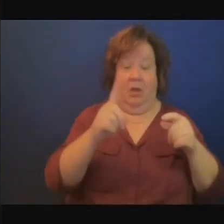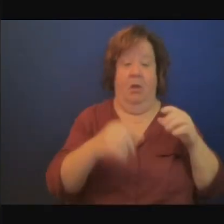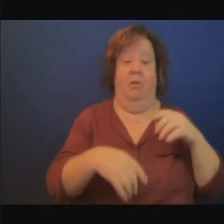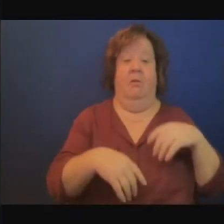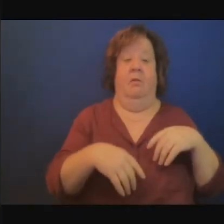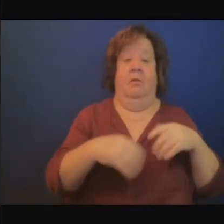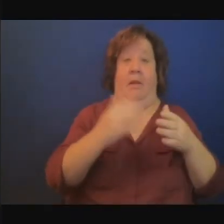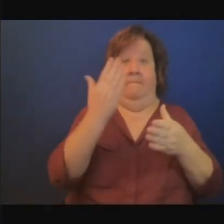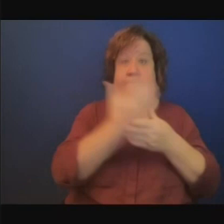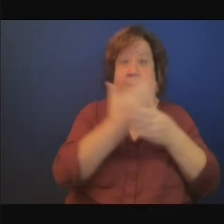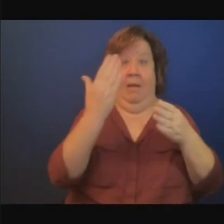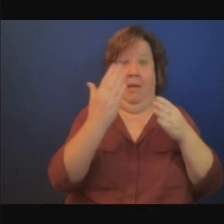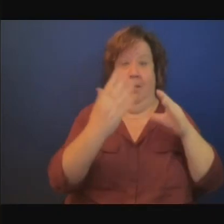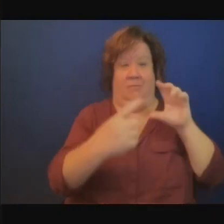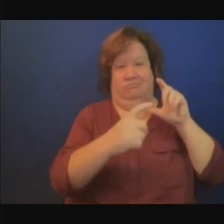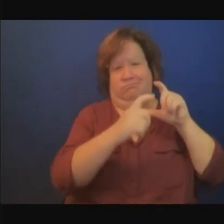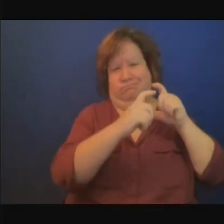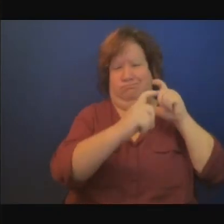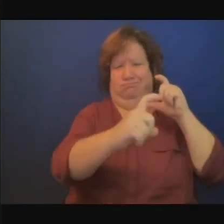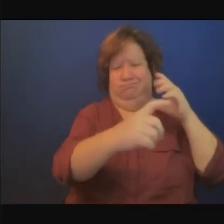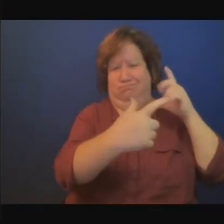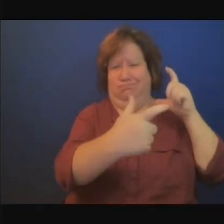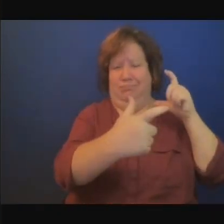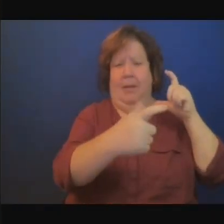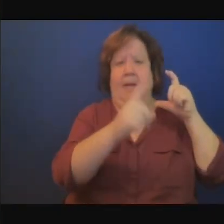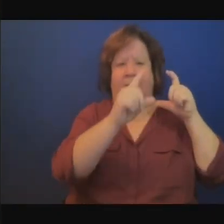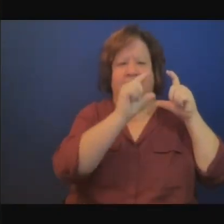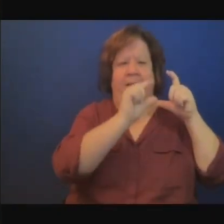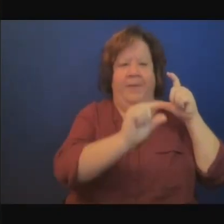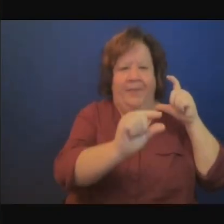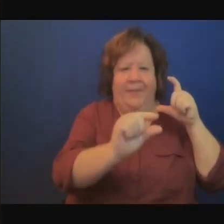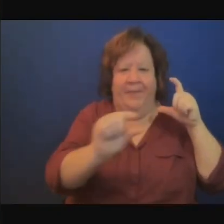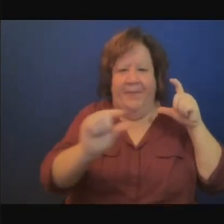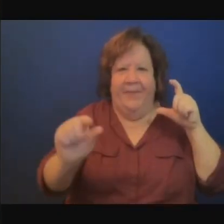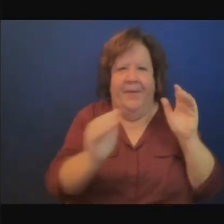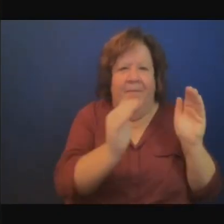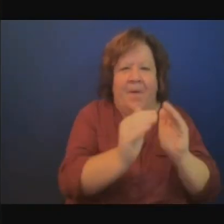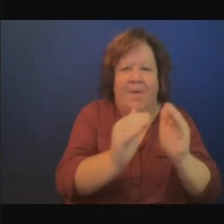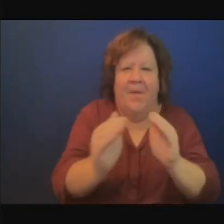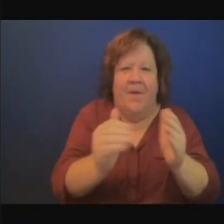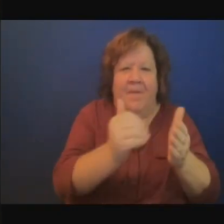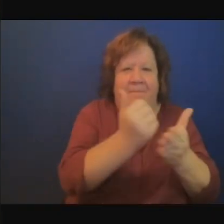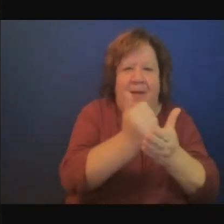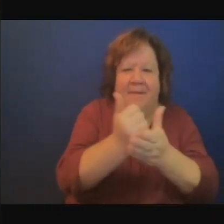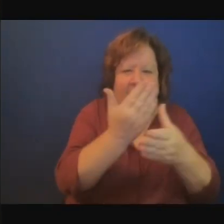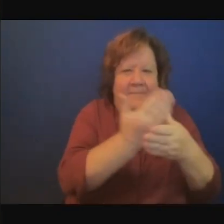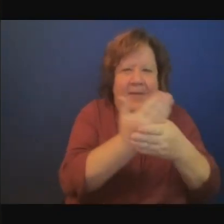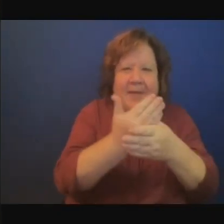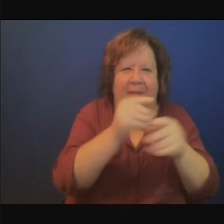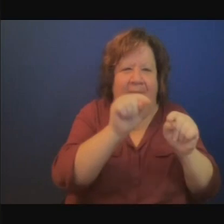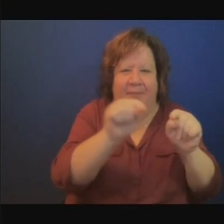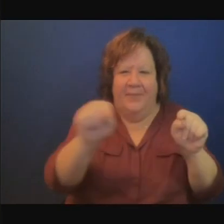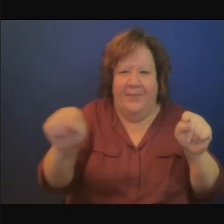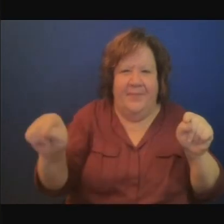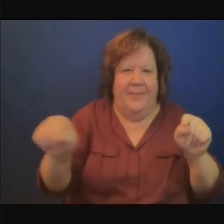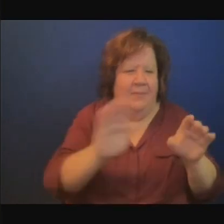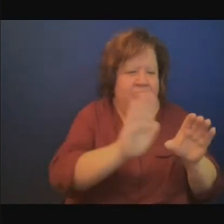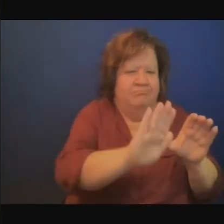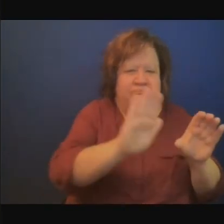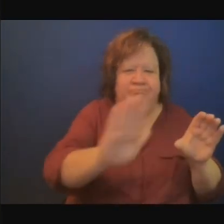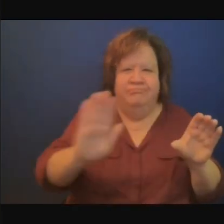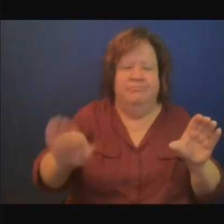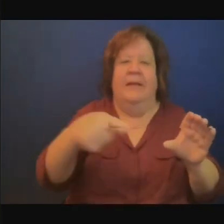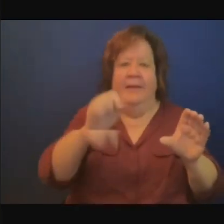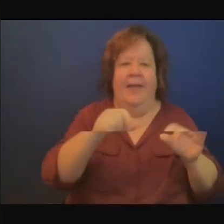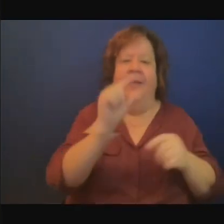fournir des prêts à des petites et moyennes entreprises avec des conditions souples